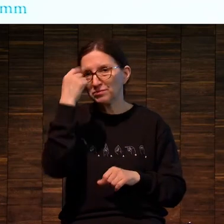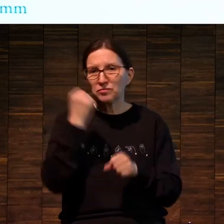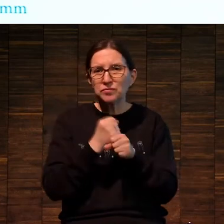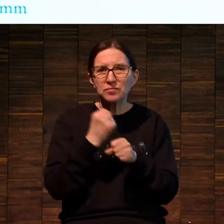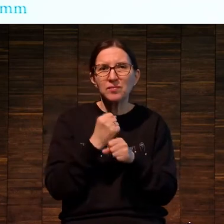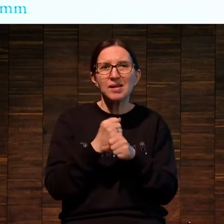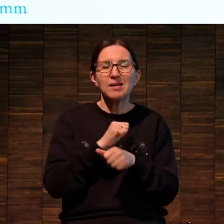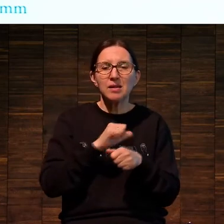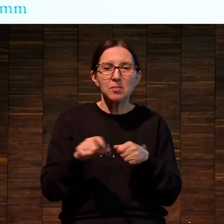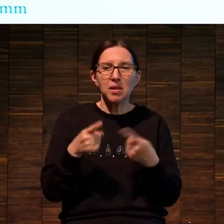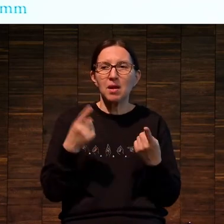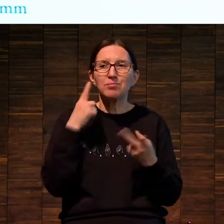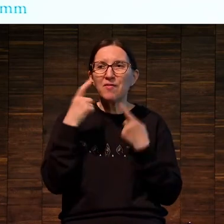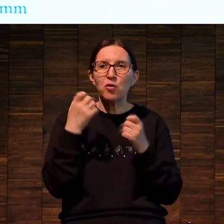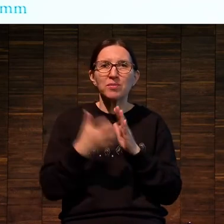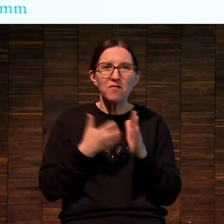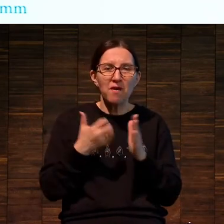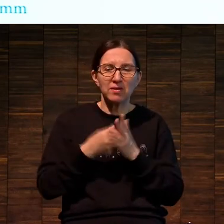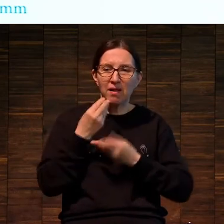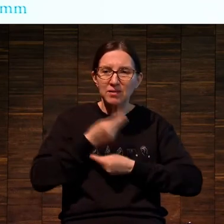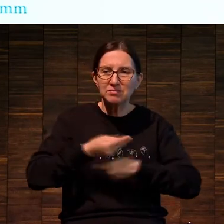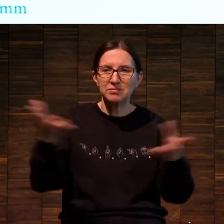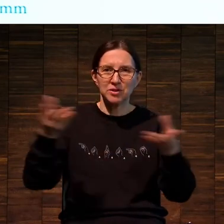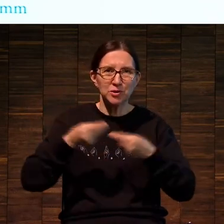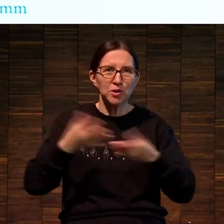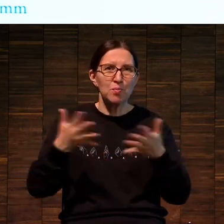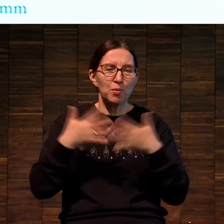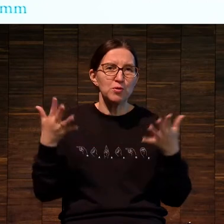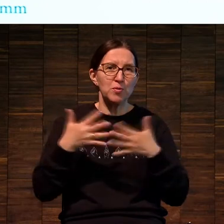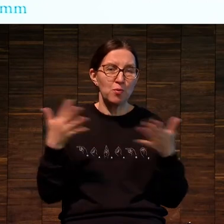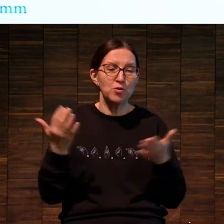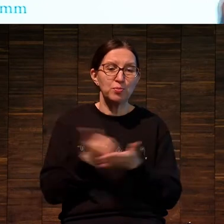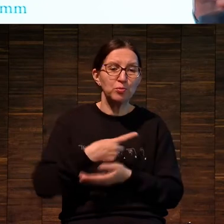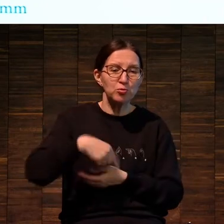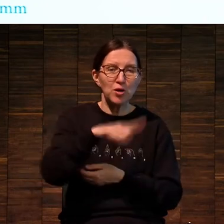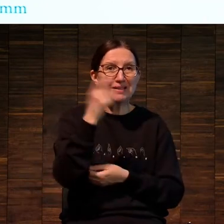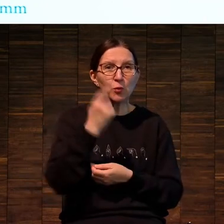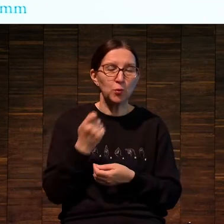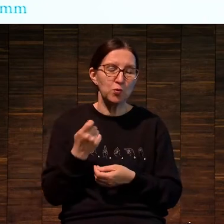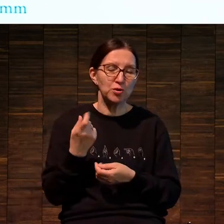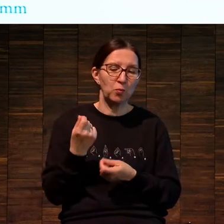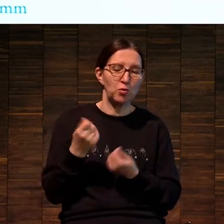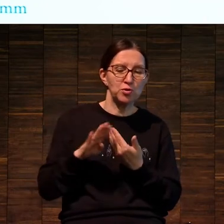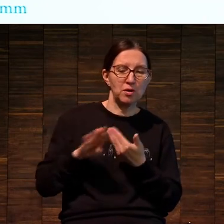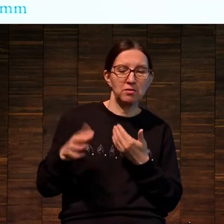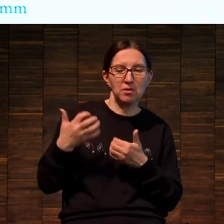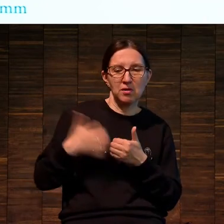информационный вакуум наполнить. Поэтому художники где-то были в стороне.